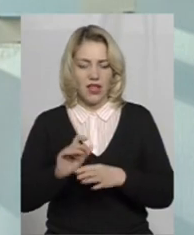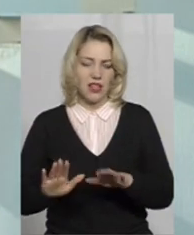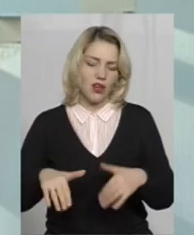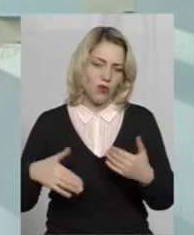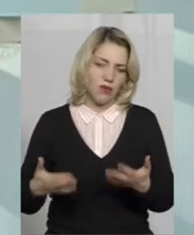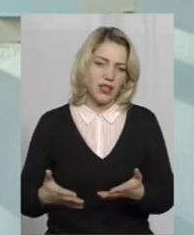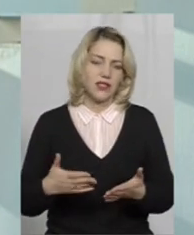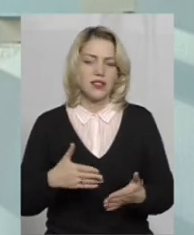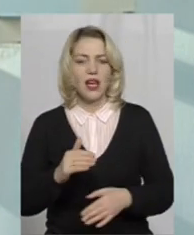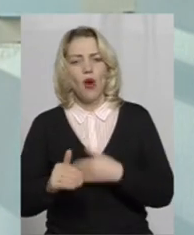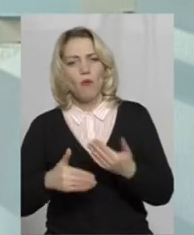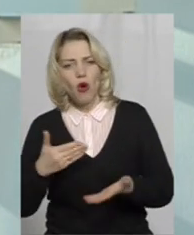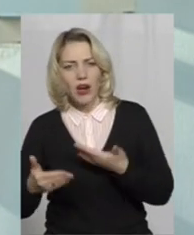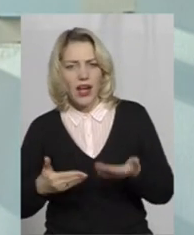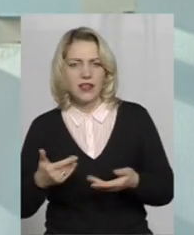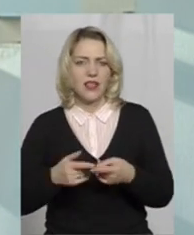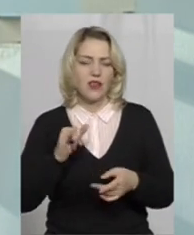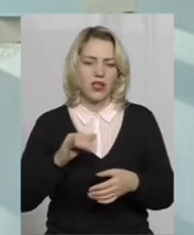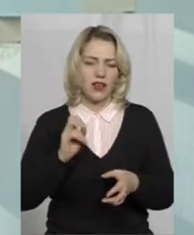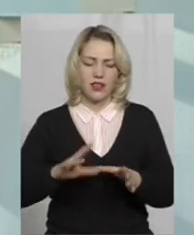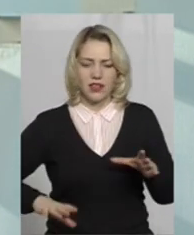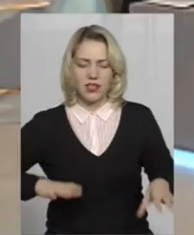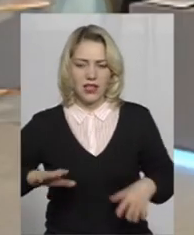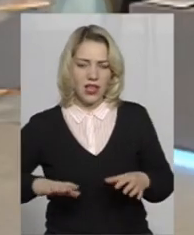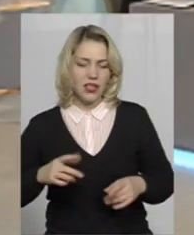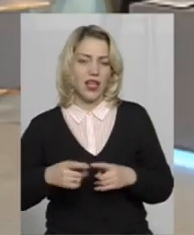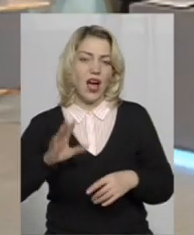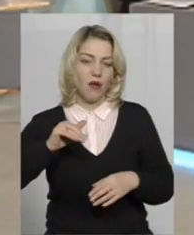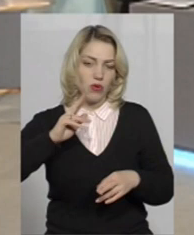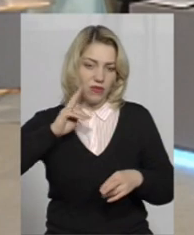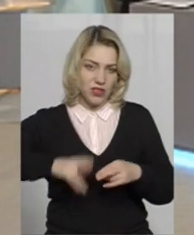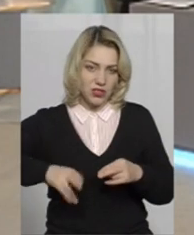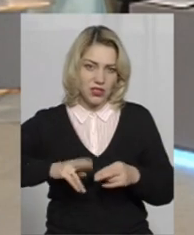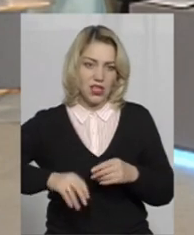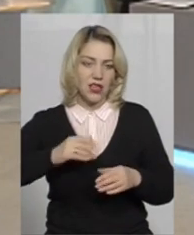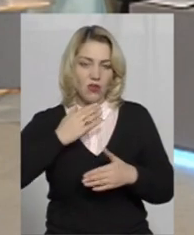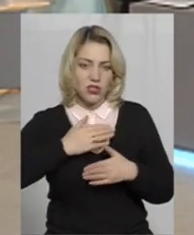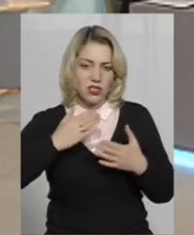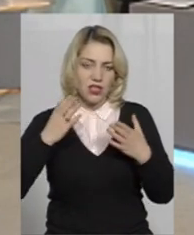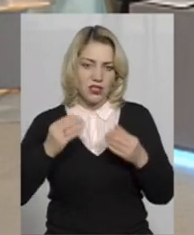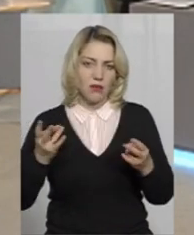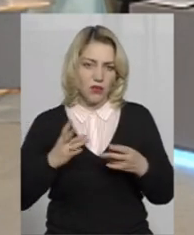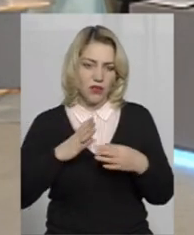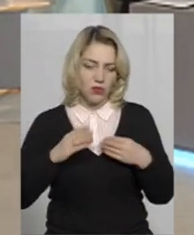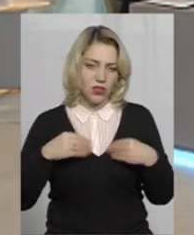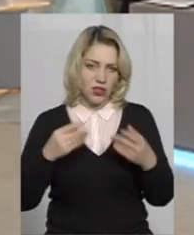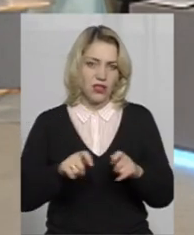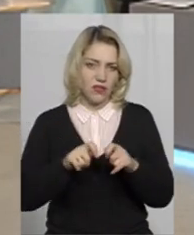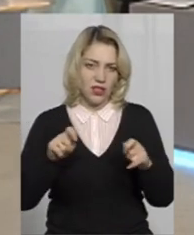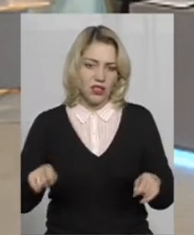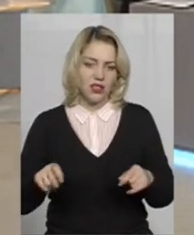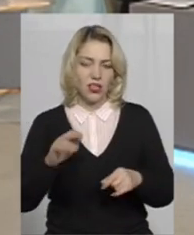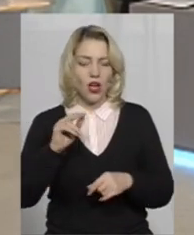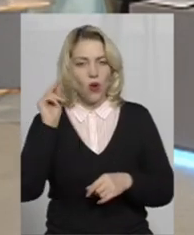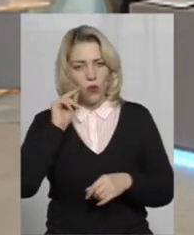рекомендації, поради. Ось таке вигляді тренінгу проходило. І в кінці, на останній день, ми повинні були дати відкритий урок, де і,